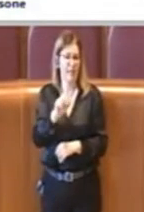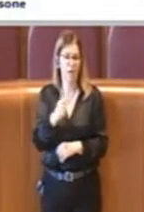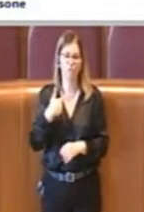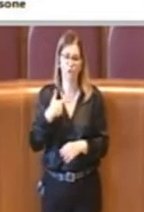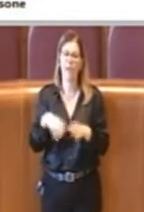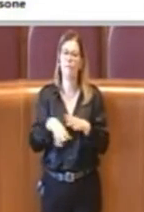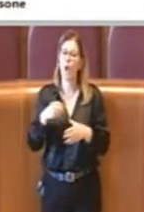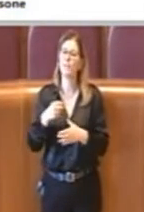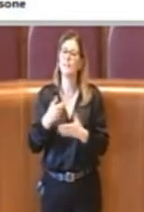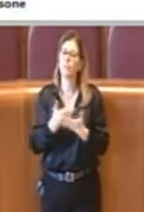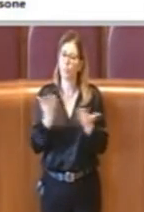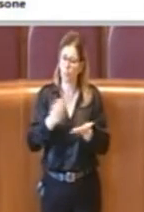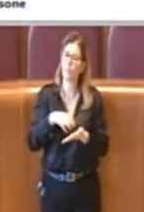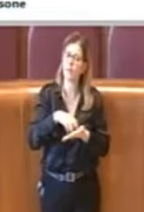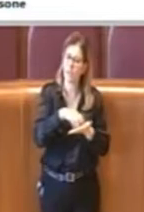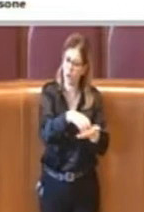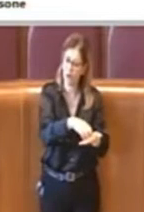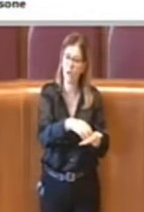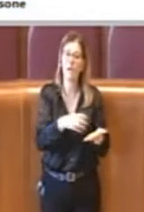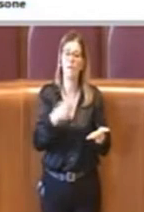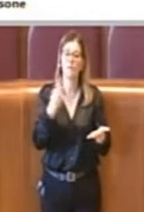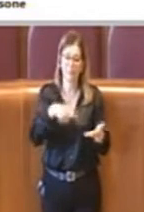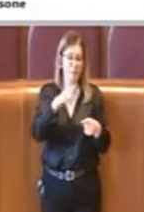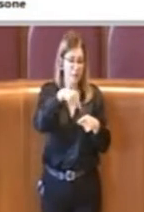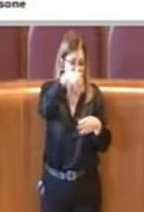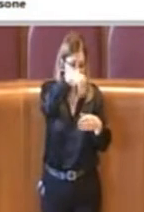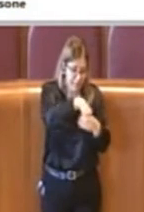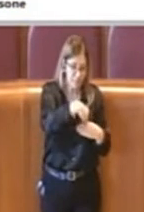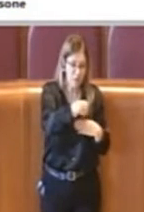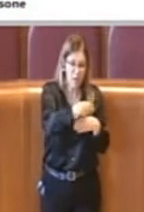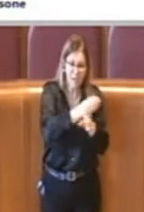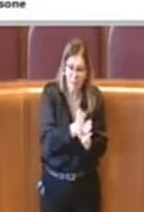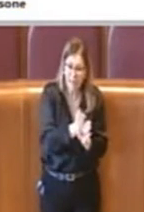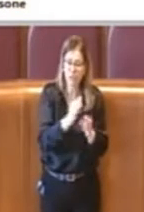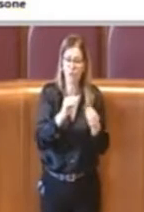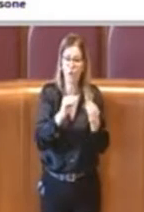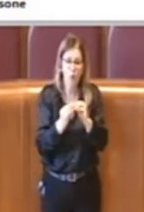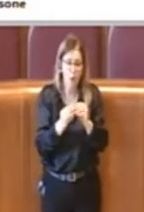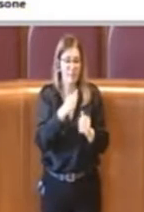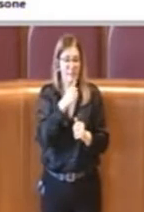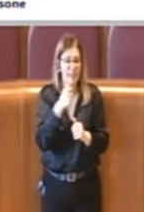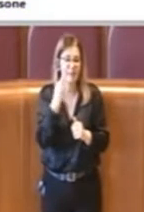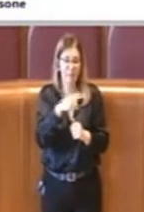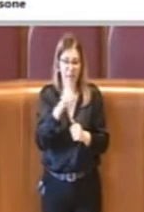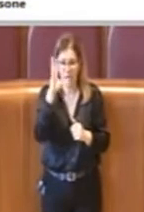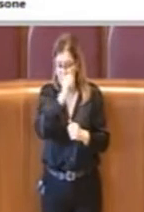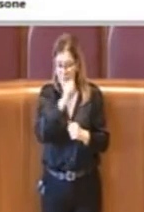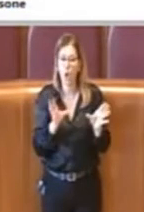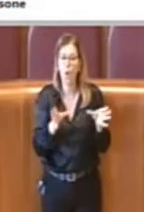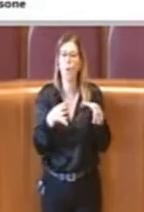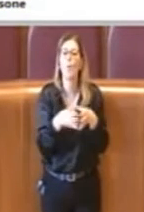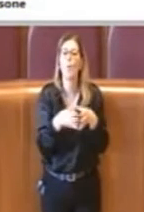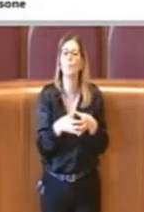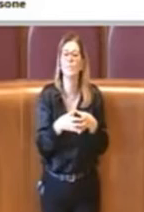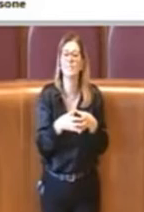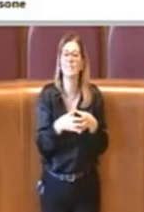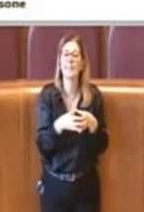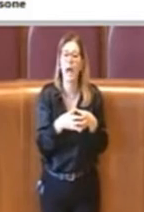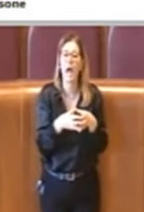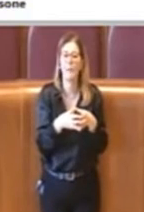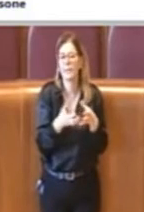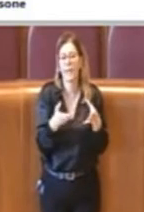ripartenza delle attività interne fondamentalmente per ritrovare quello spirito di comunità necessaria perché ora è